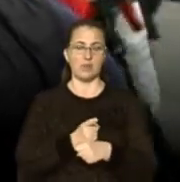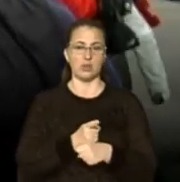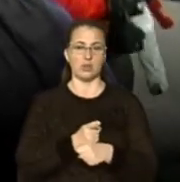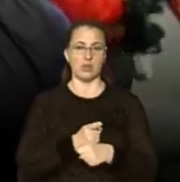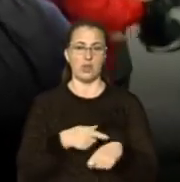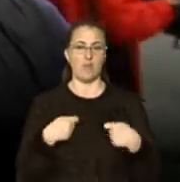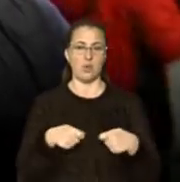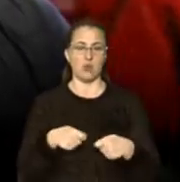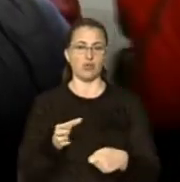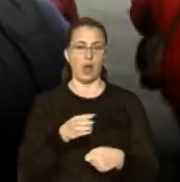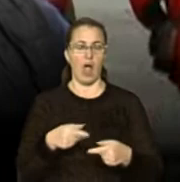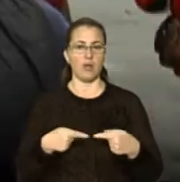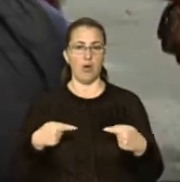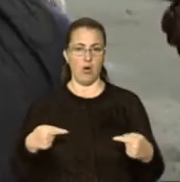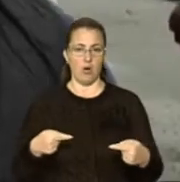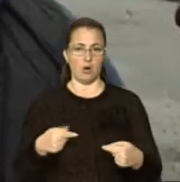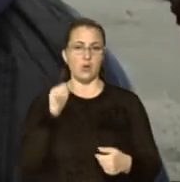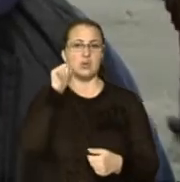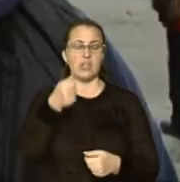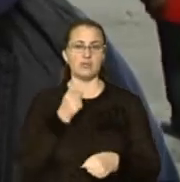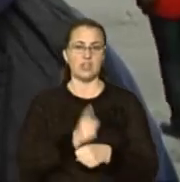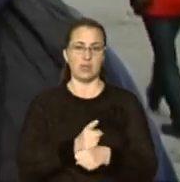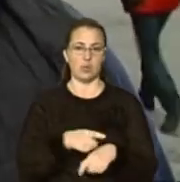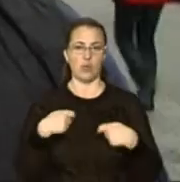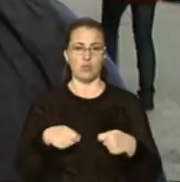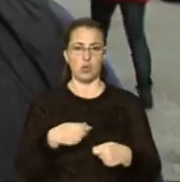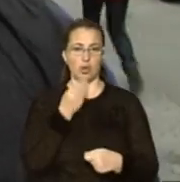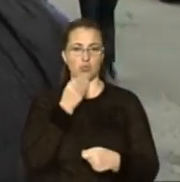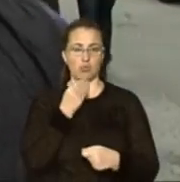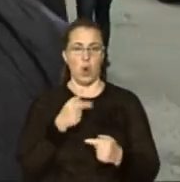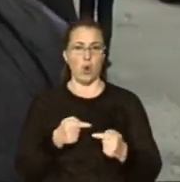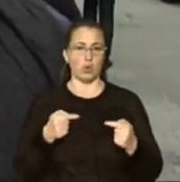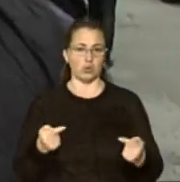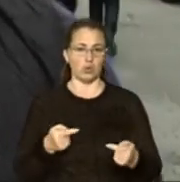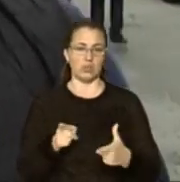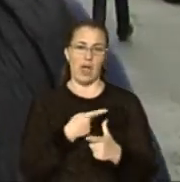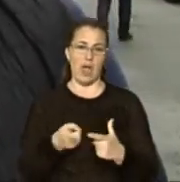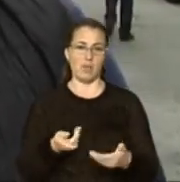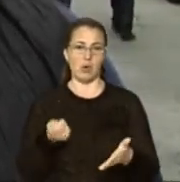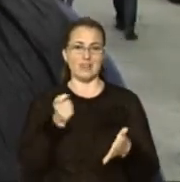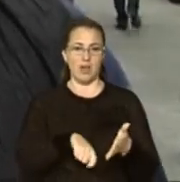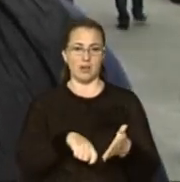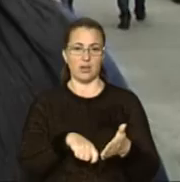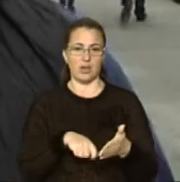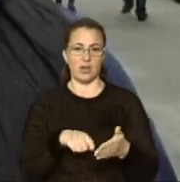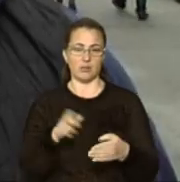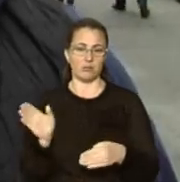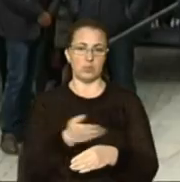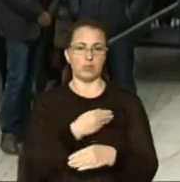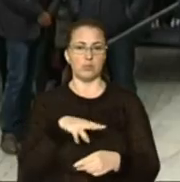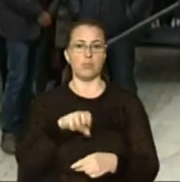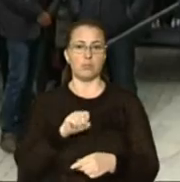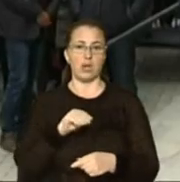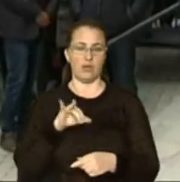продаж алкоголю. Завтра вони заборонять продаж продуктів або закриють взагалі, приберуть ці мафи.